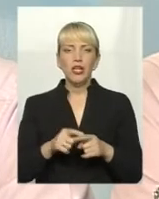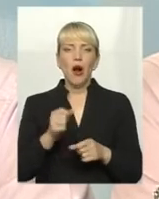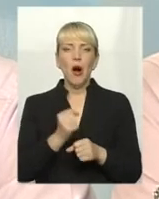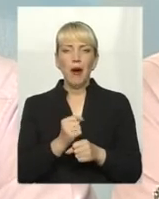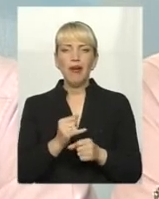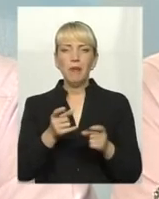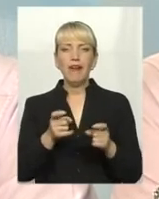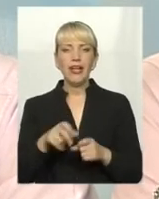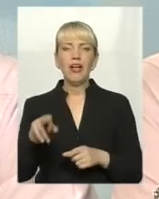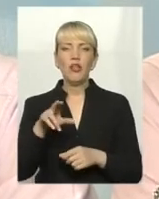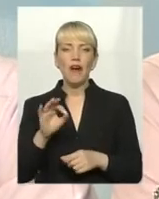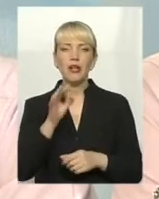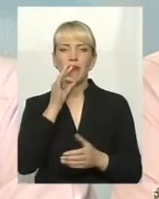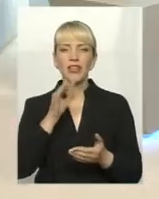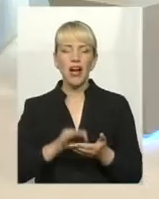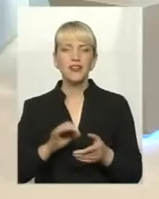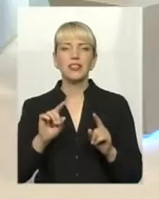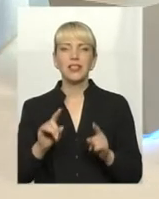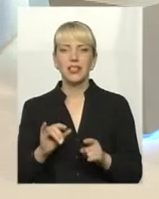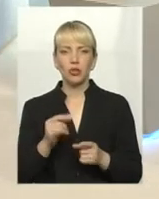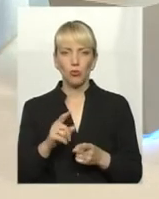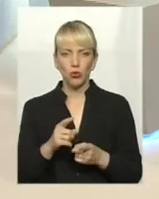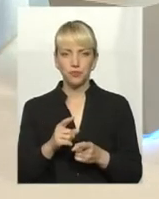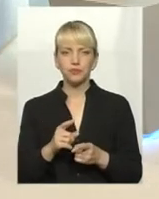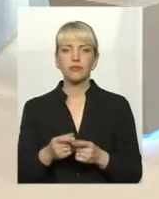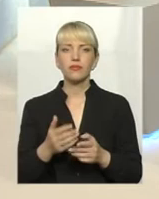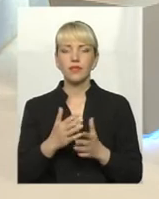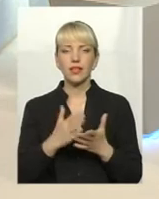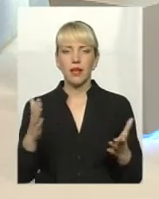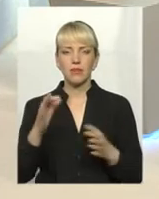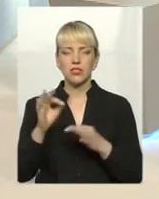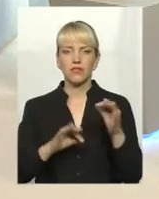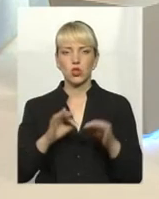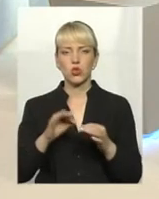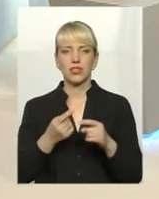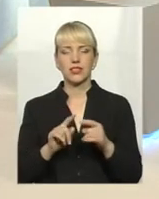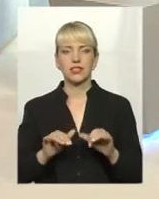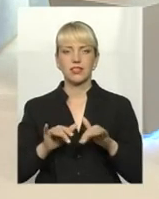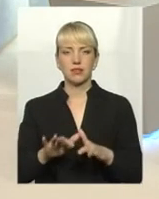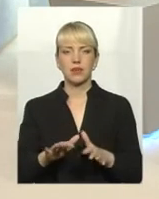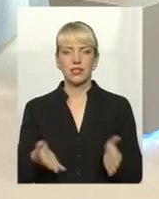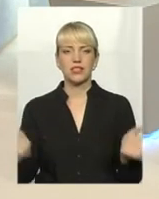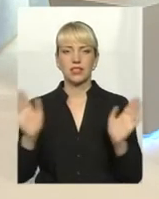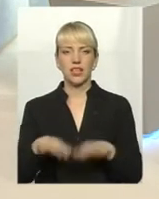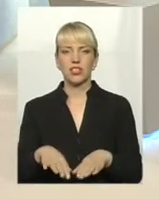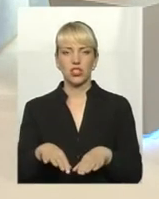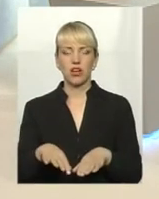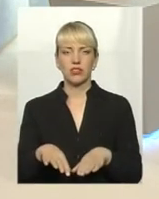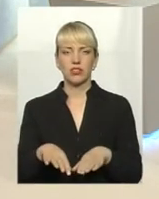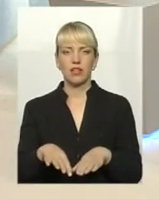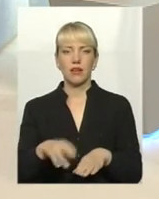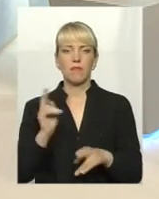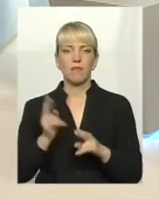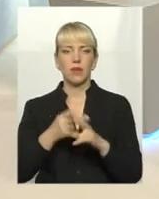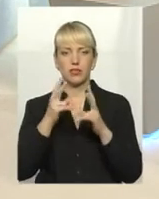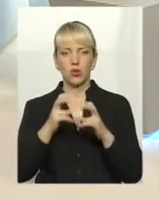притягнути їх до відповідальності. Тому найвищий відсоток цих справ залишається без